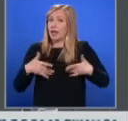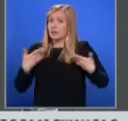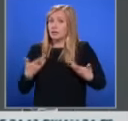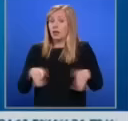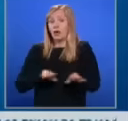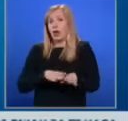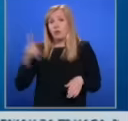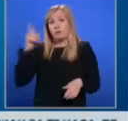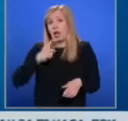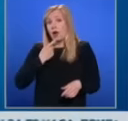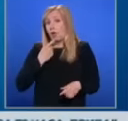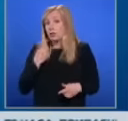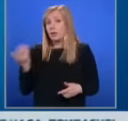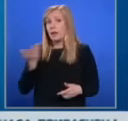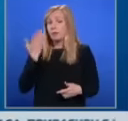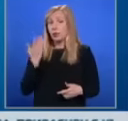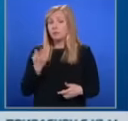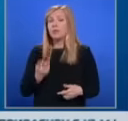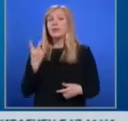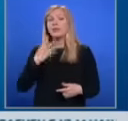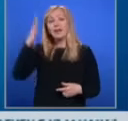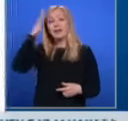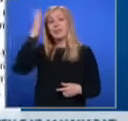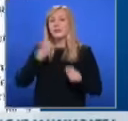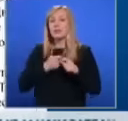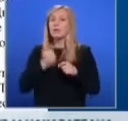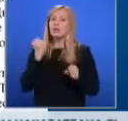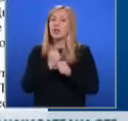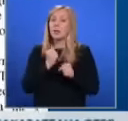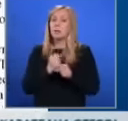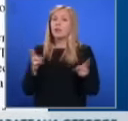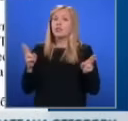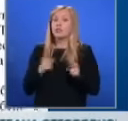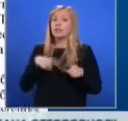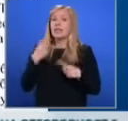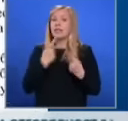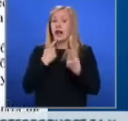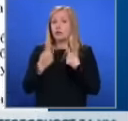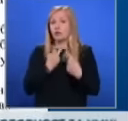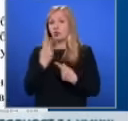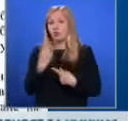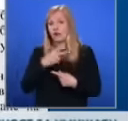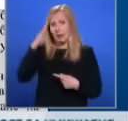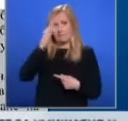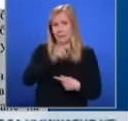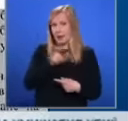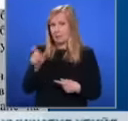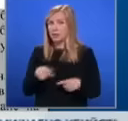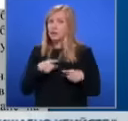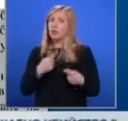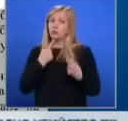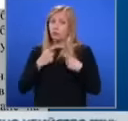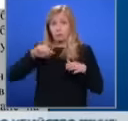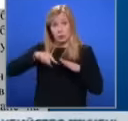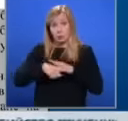всяка година е било. Службите на двете държави ще проведат работна среща след разговора между премьерите Донев и Ковачевски. Те са говорили и за по-задобучено